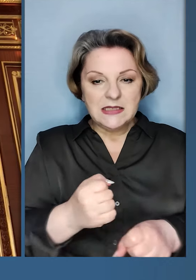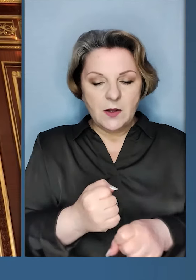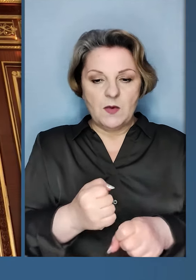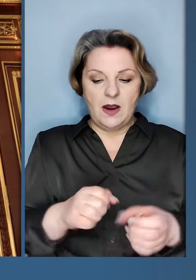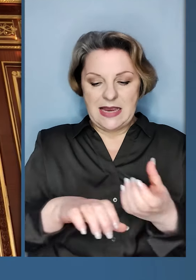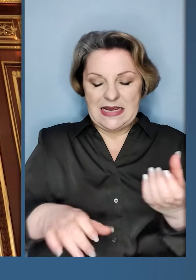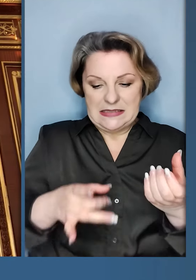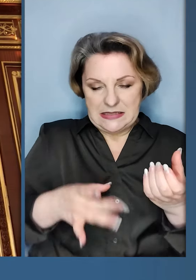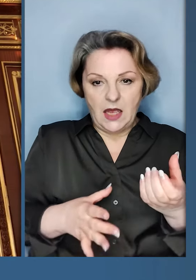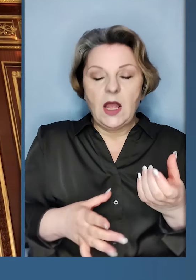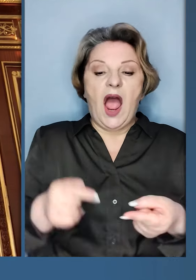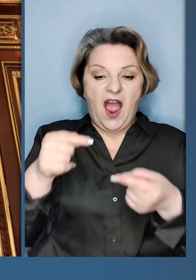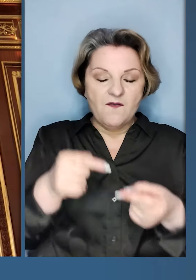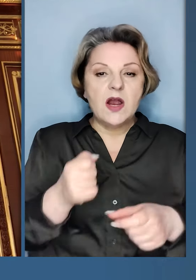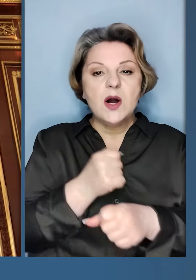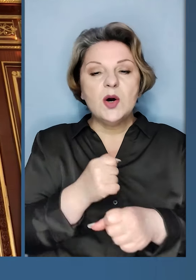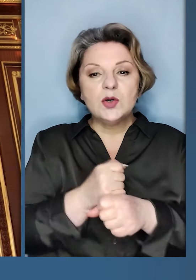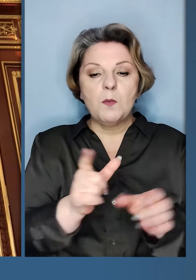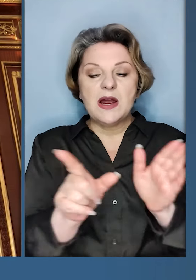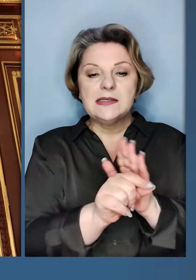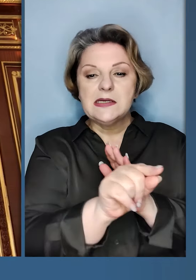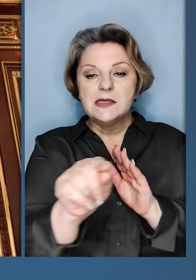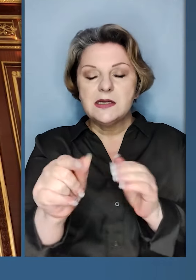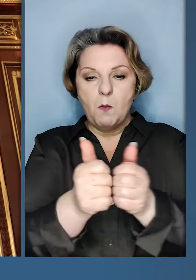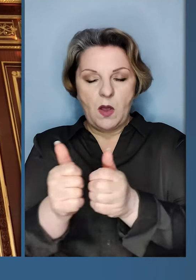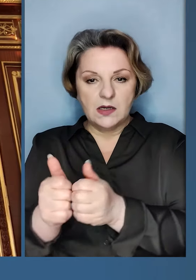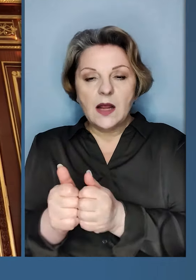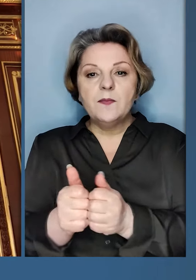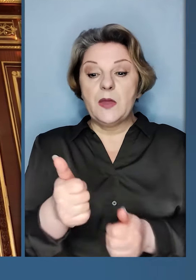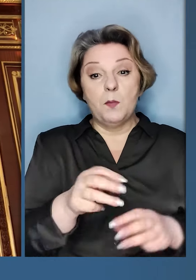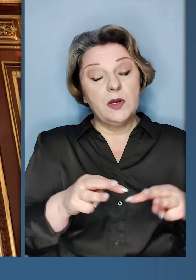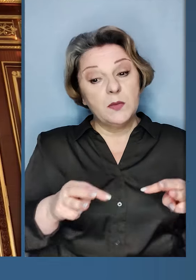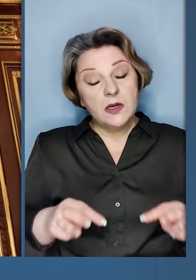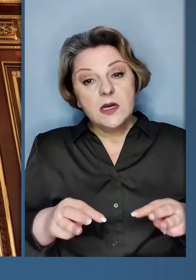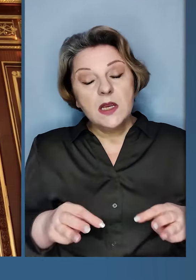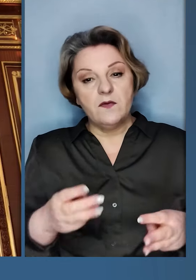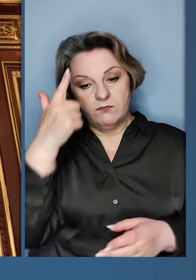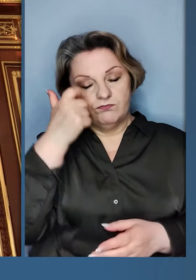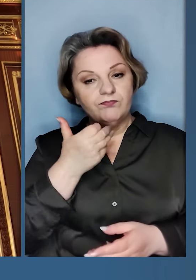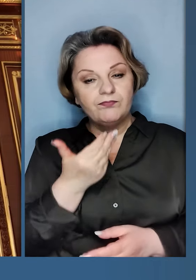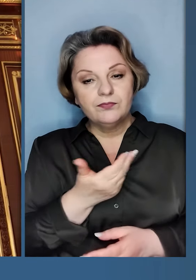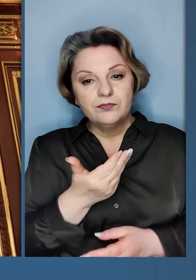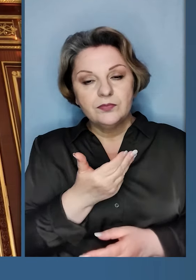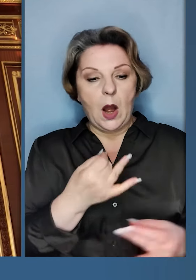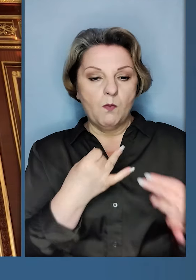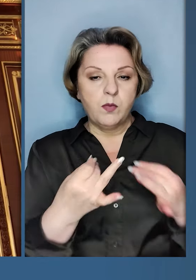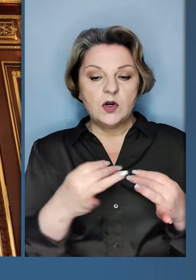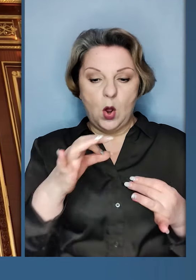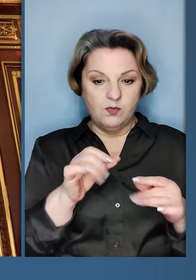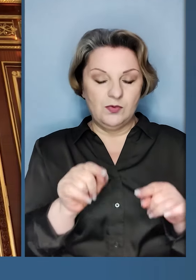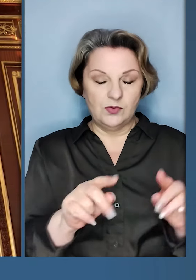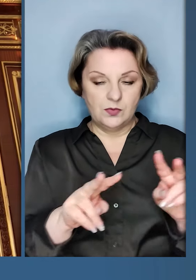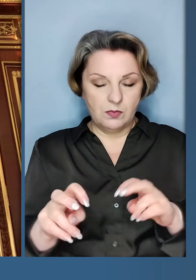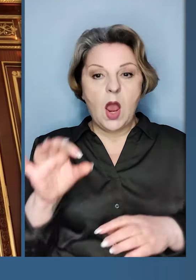постачання зброї та снарядів, відповідної роботи з партнерами. Прем'єр-міністр просвітував про